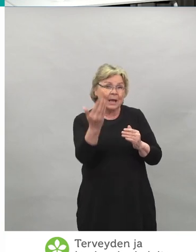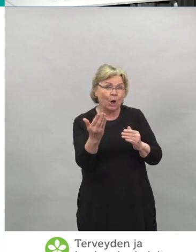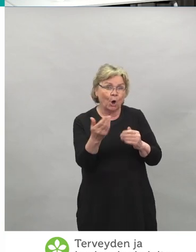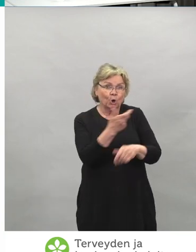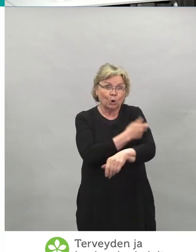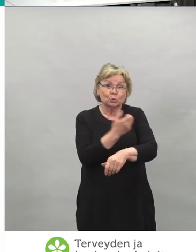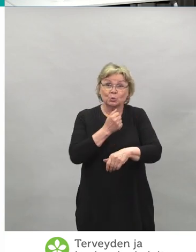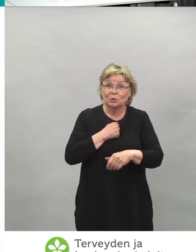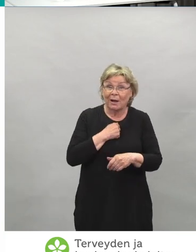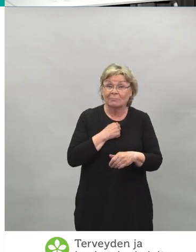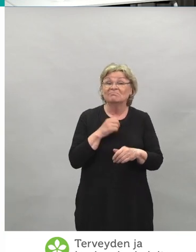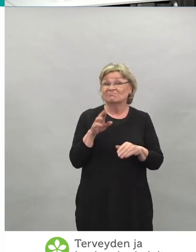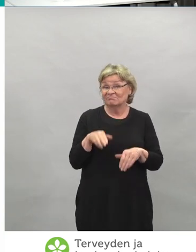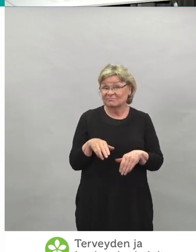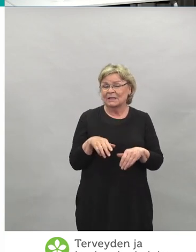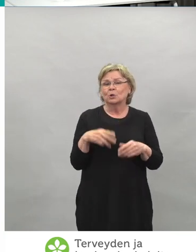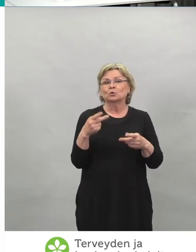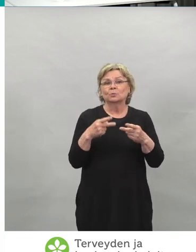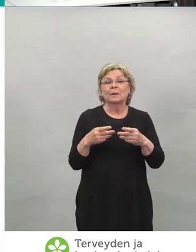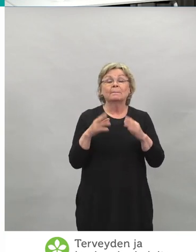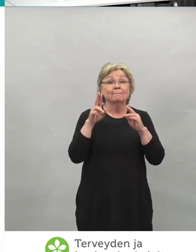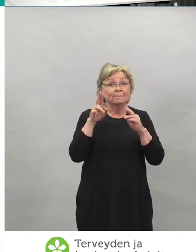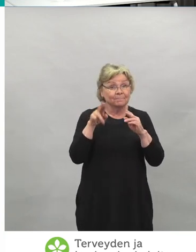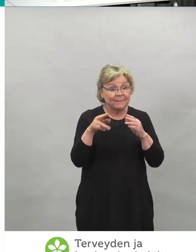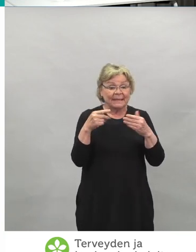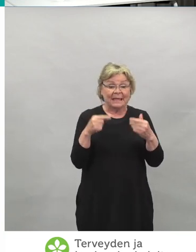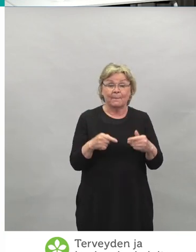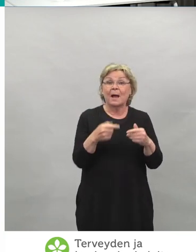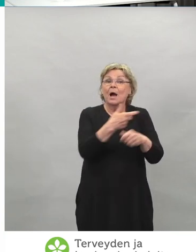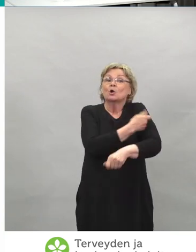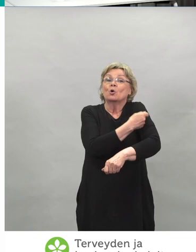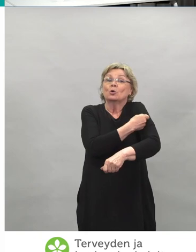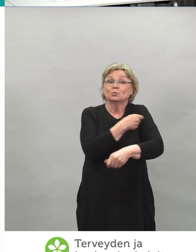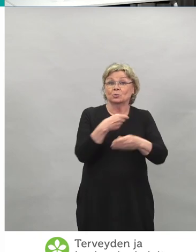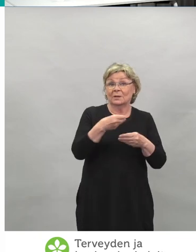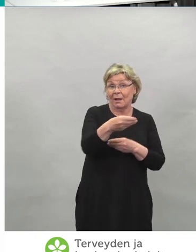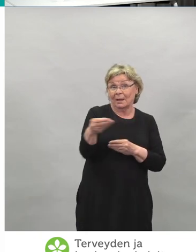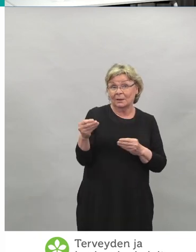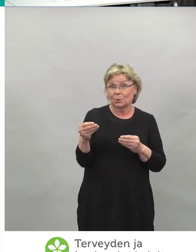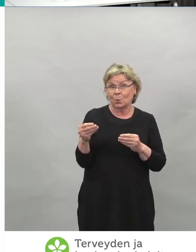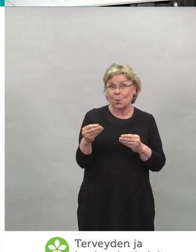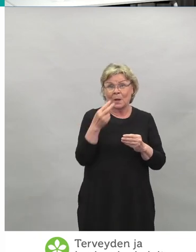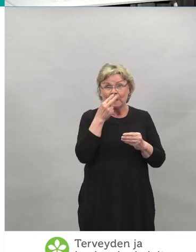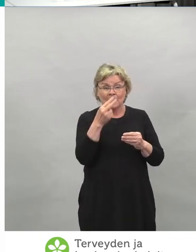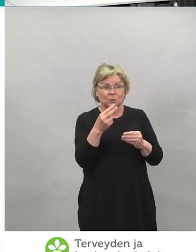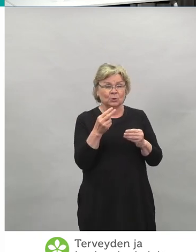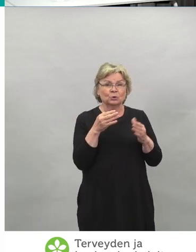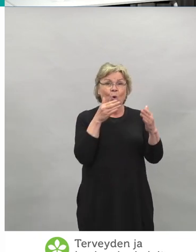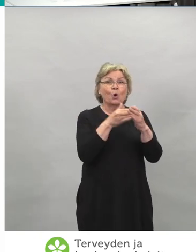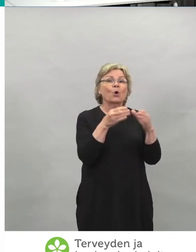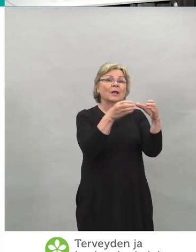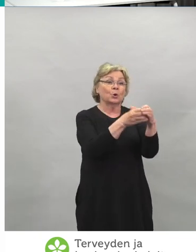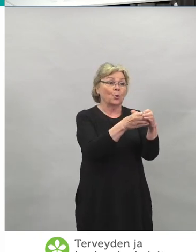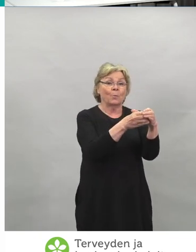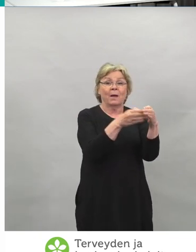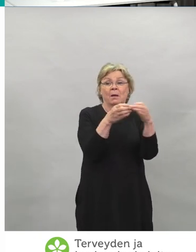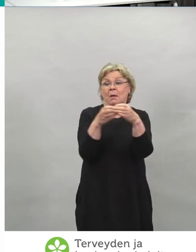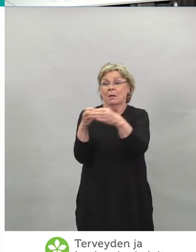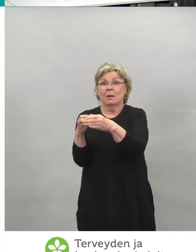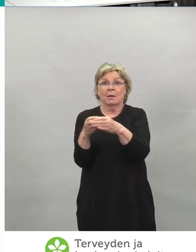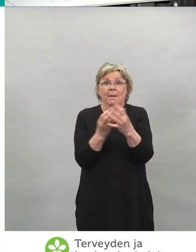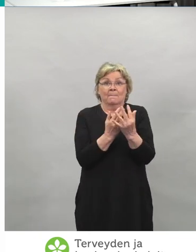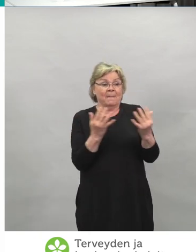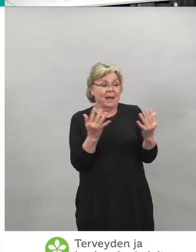että tosiaan rokotteet on jaettu näiden kohderyhmien määrän mukaan ja sitten